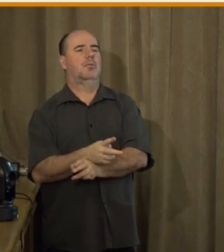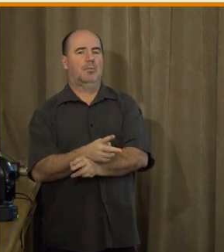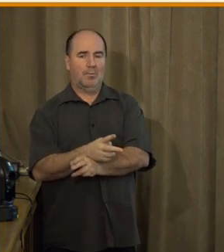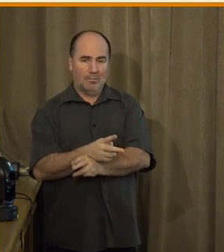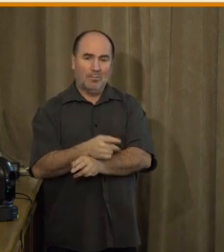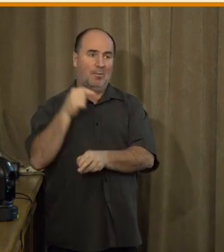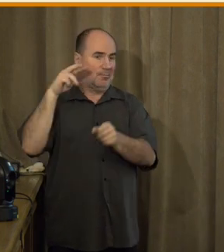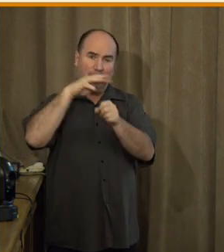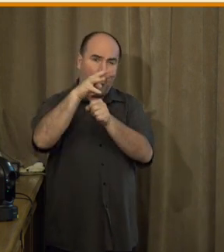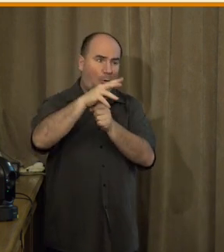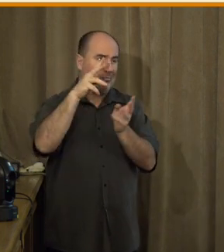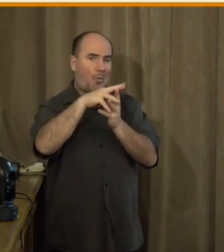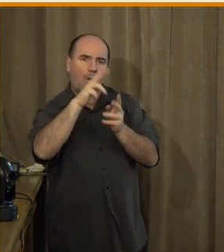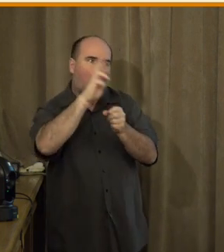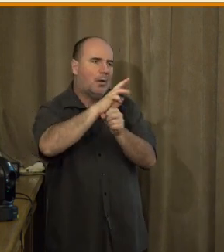trochu